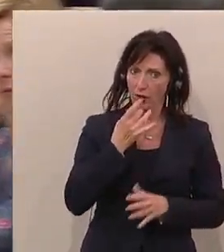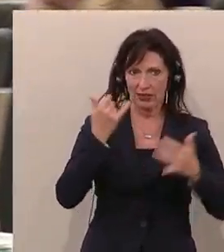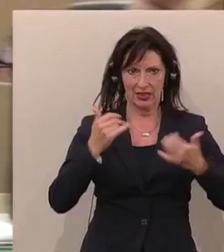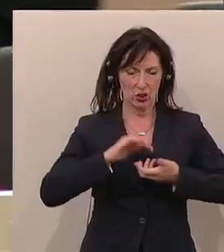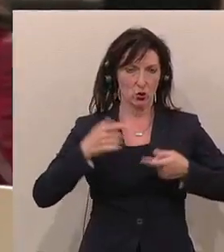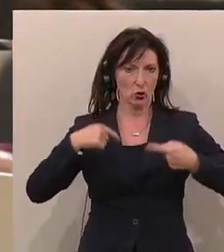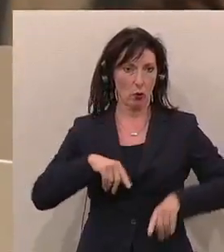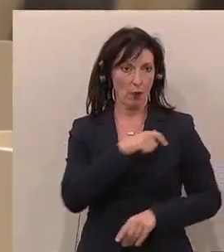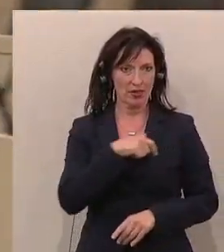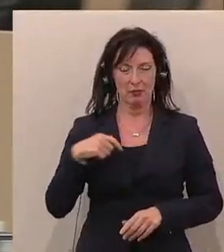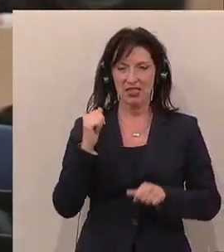Frauensprecherin der Freiheitlichen.